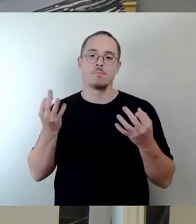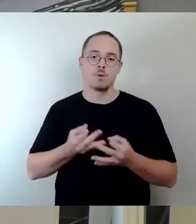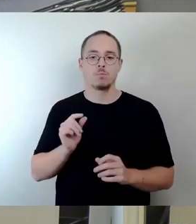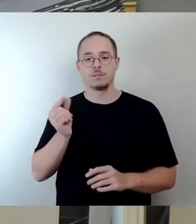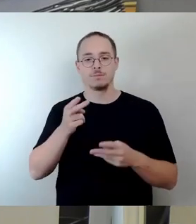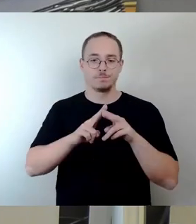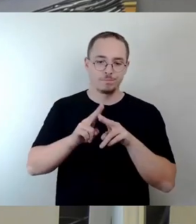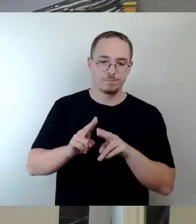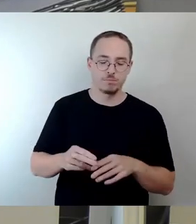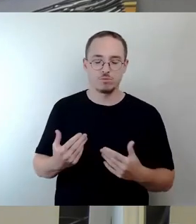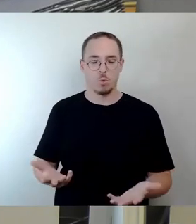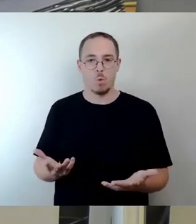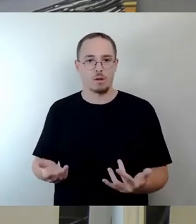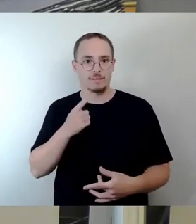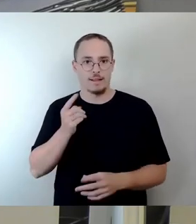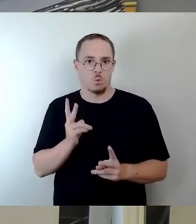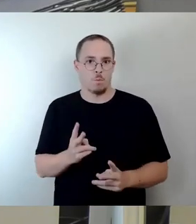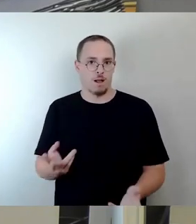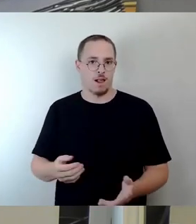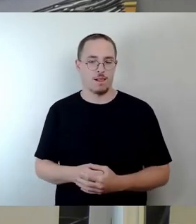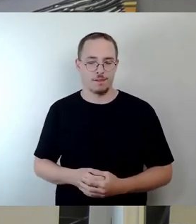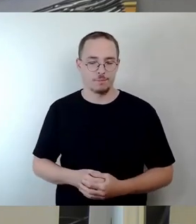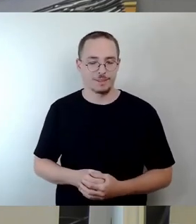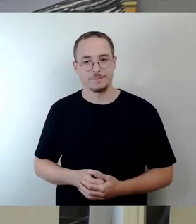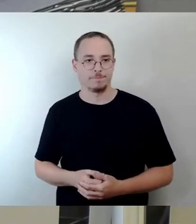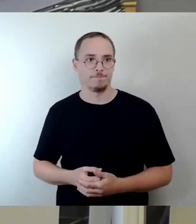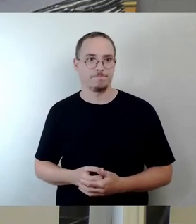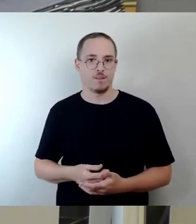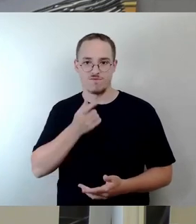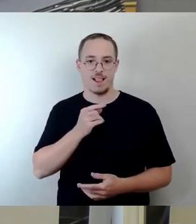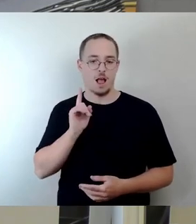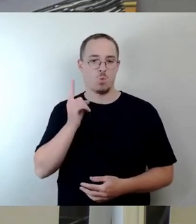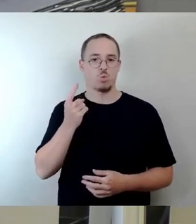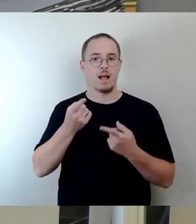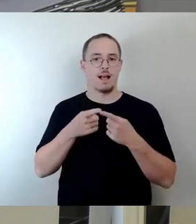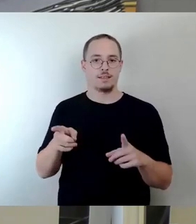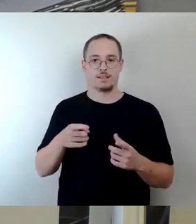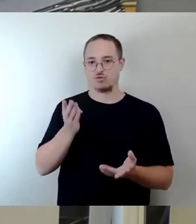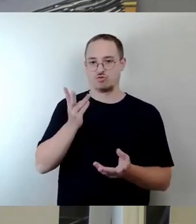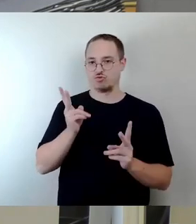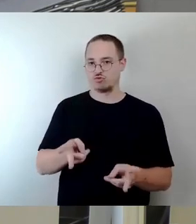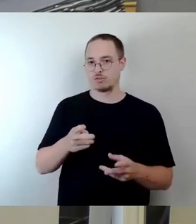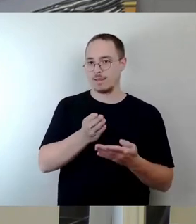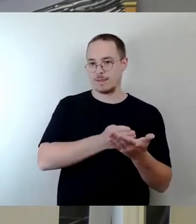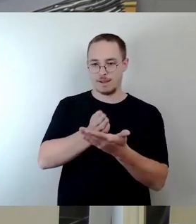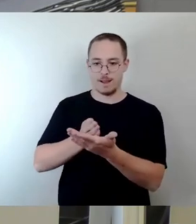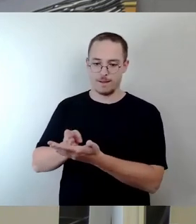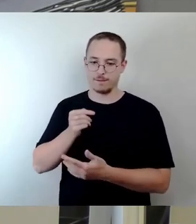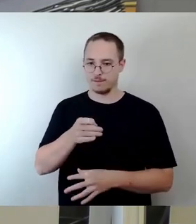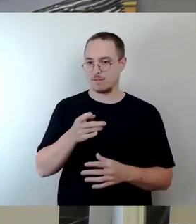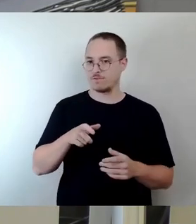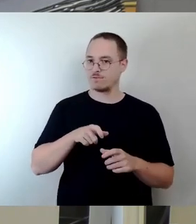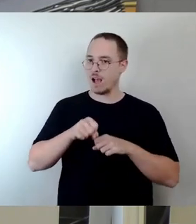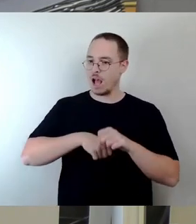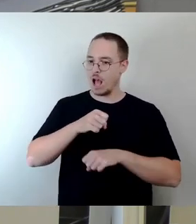richtige Weg. So müssen wir Fahrradrouten auch in anderen Stadtteilen weiterentwickeln. Wir haben auch hier heiß umkämpfte